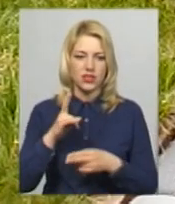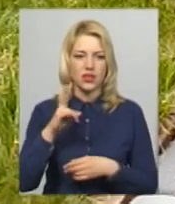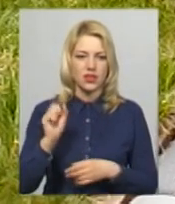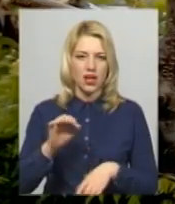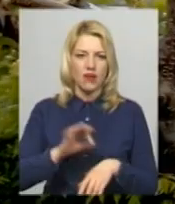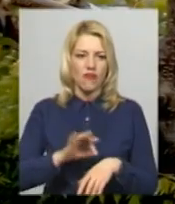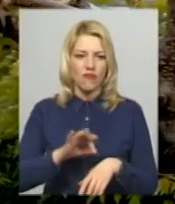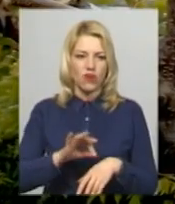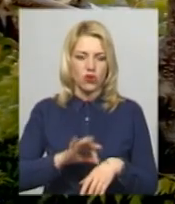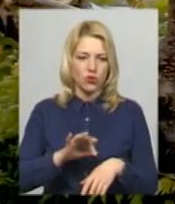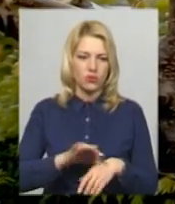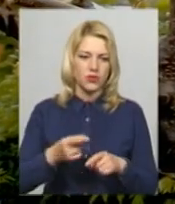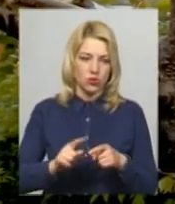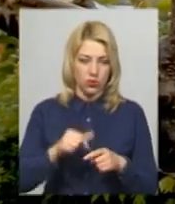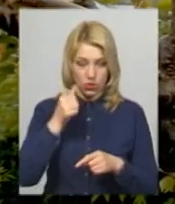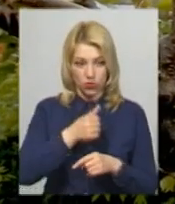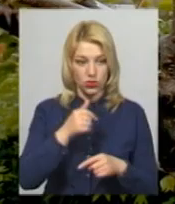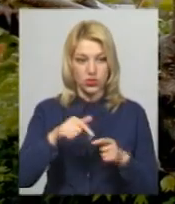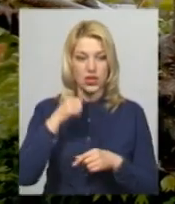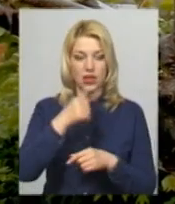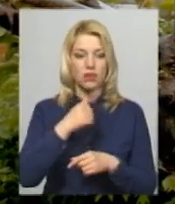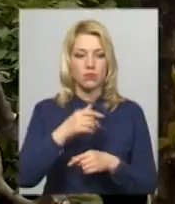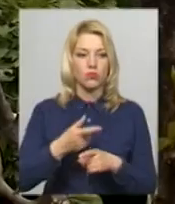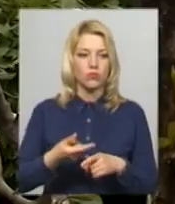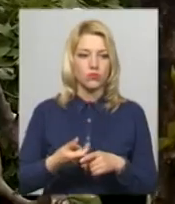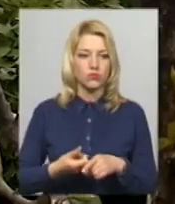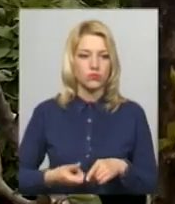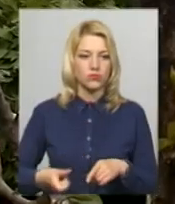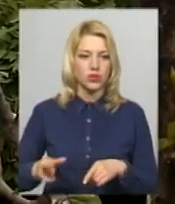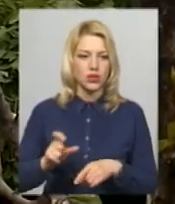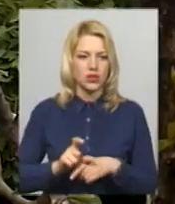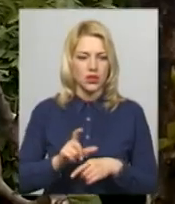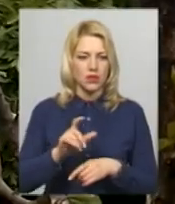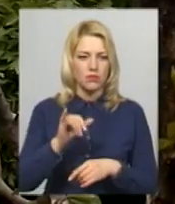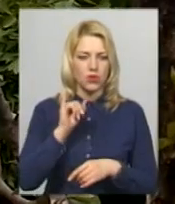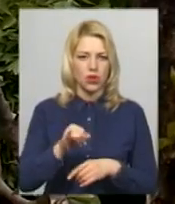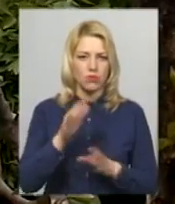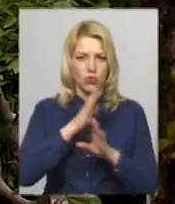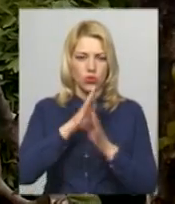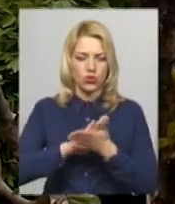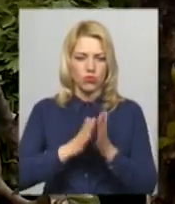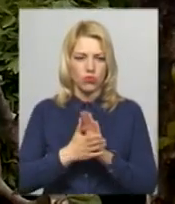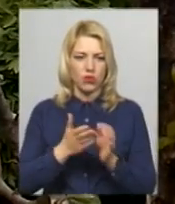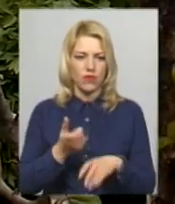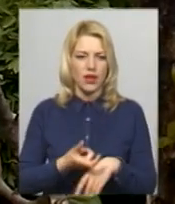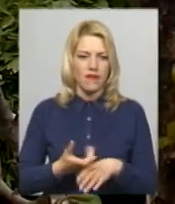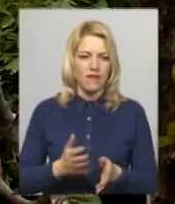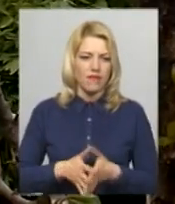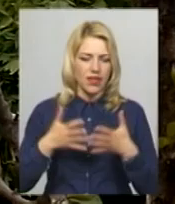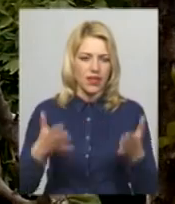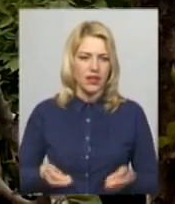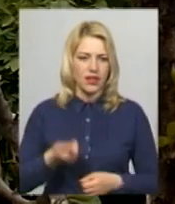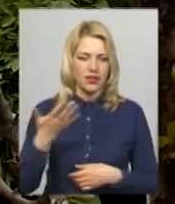хвороби цього року. Цей рік був дуже незвичайний у погодних умовах. Дуже велика кількість